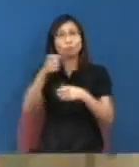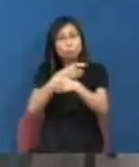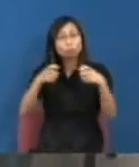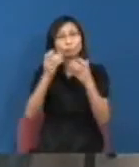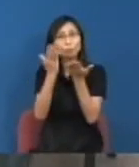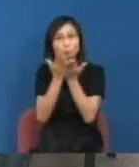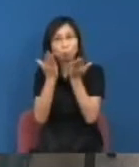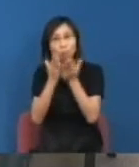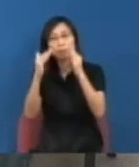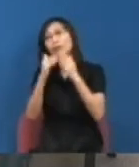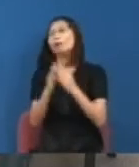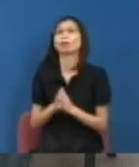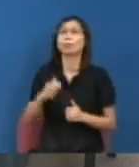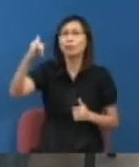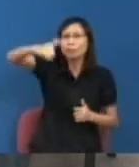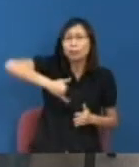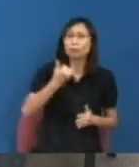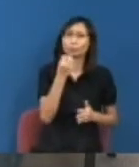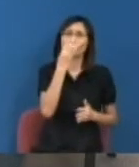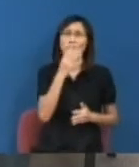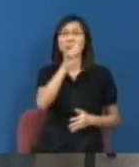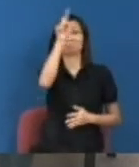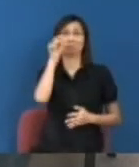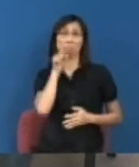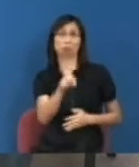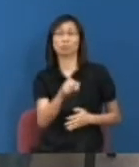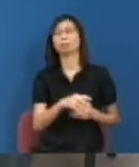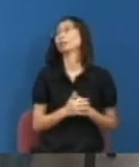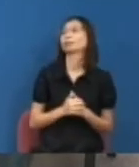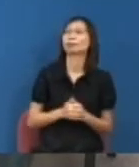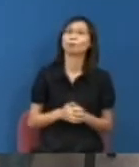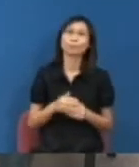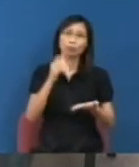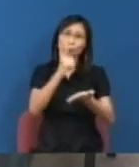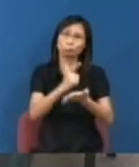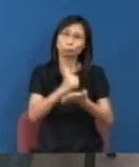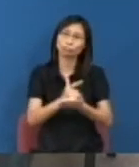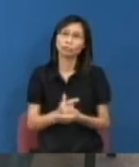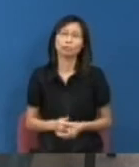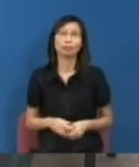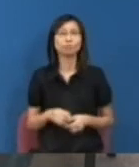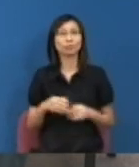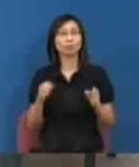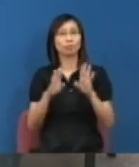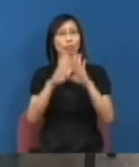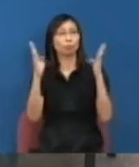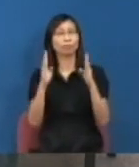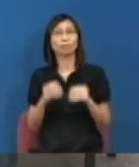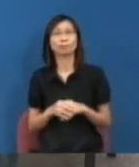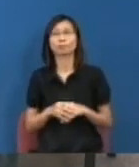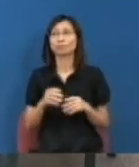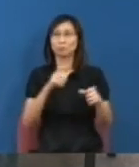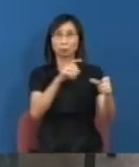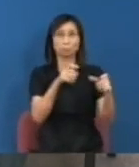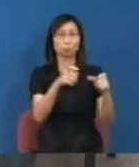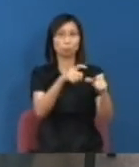這句話留美的句話很重要即是說如果你要開些法財學系你就不要在大學開了你自己找一